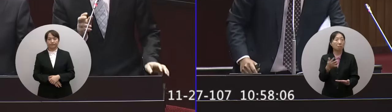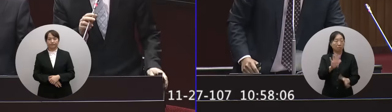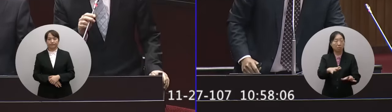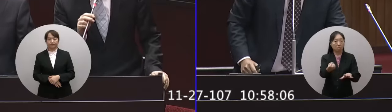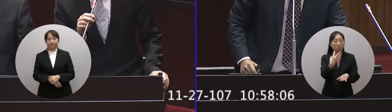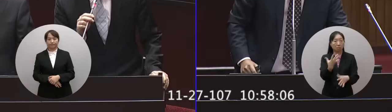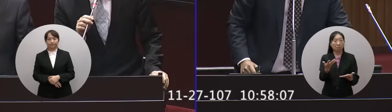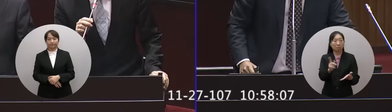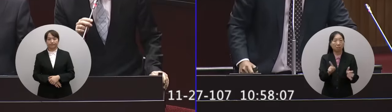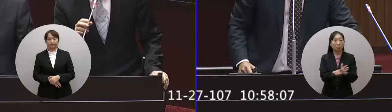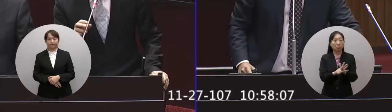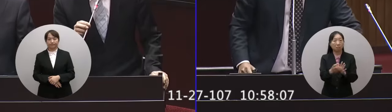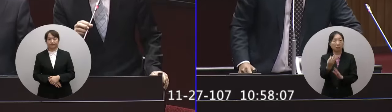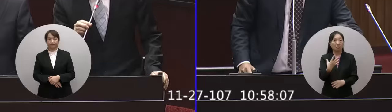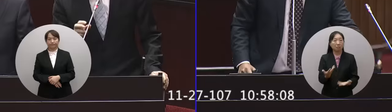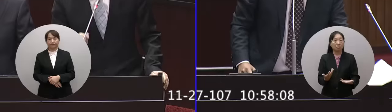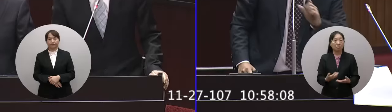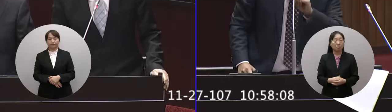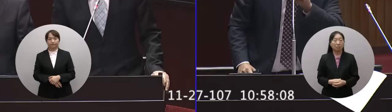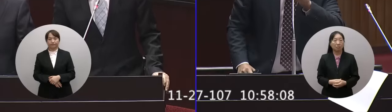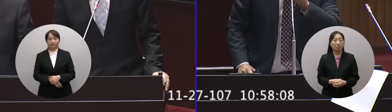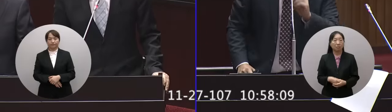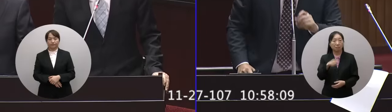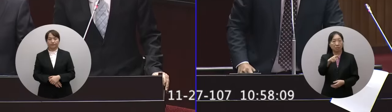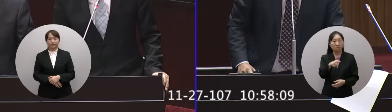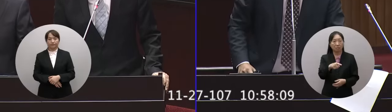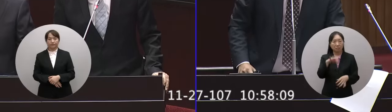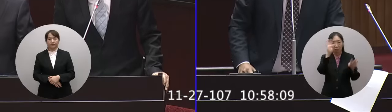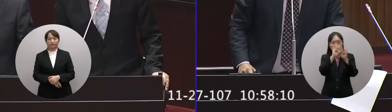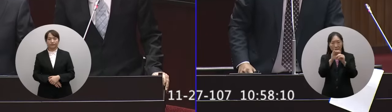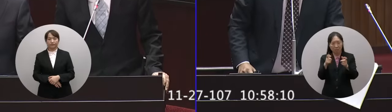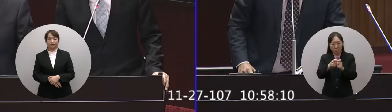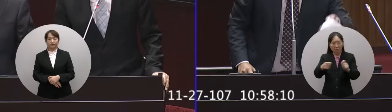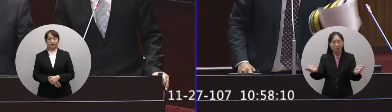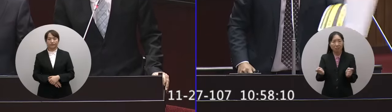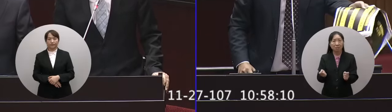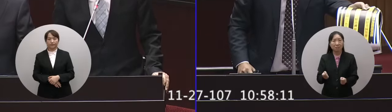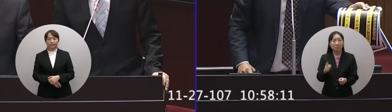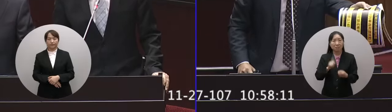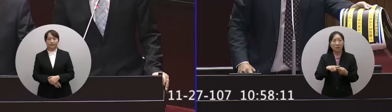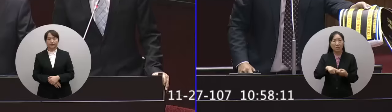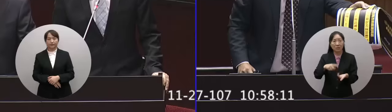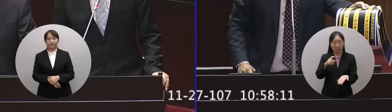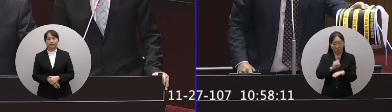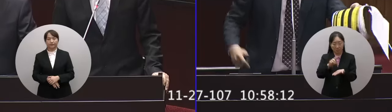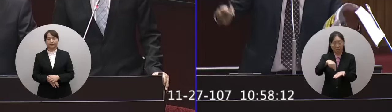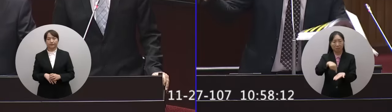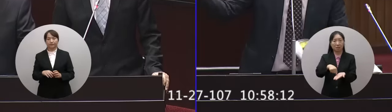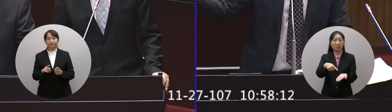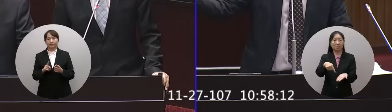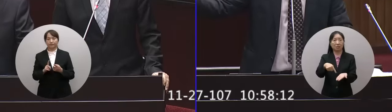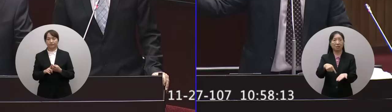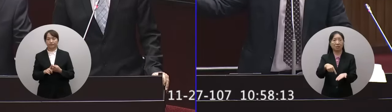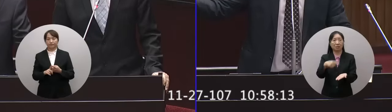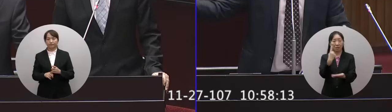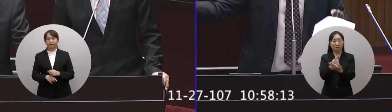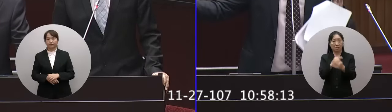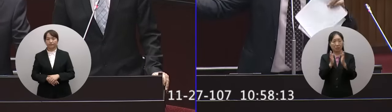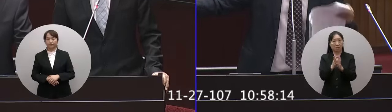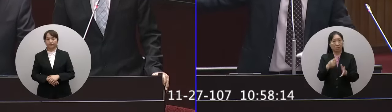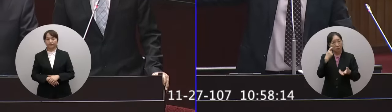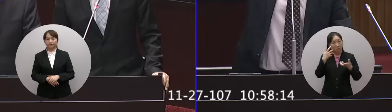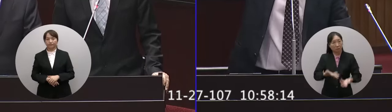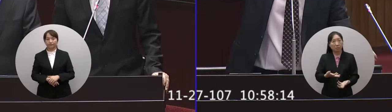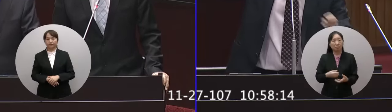什麼時候可以給大家答案你們調查了這麼久寫這種東西出來現在大家都在關心啊